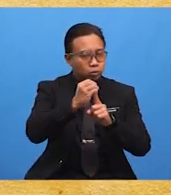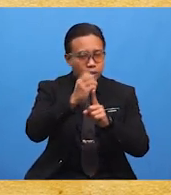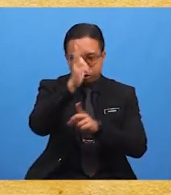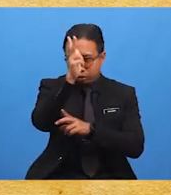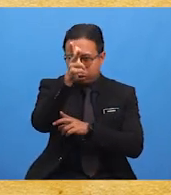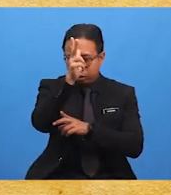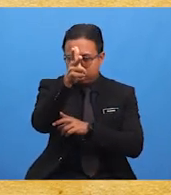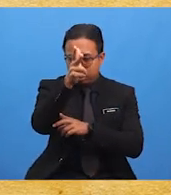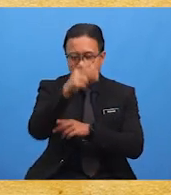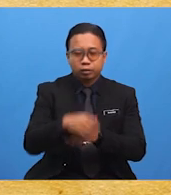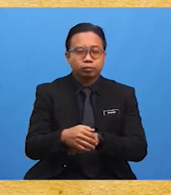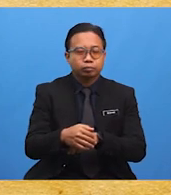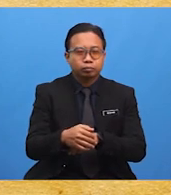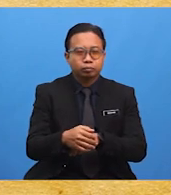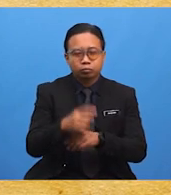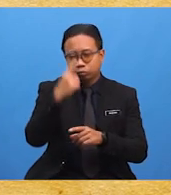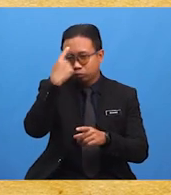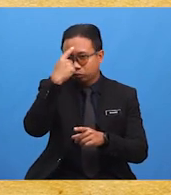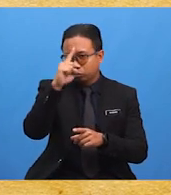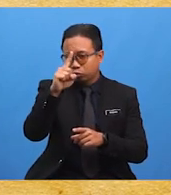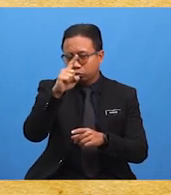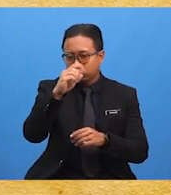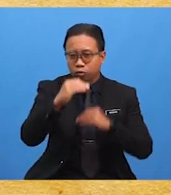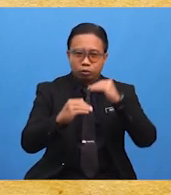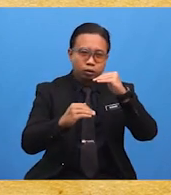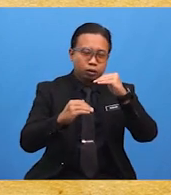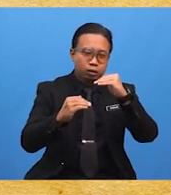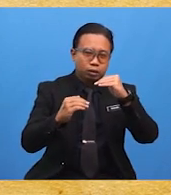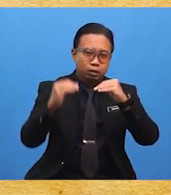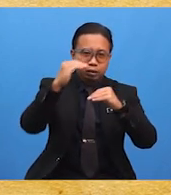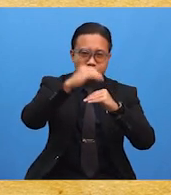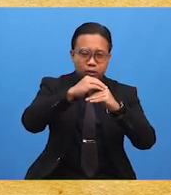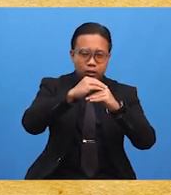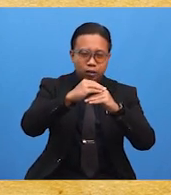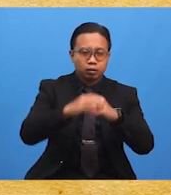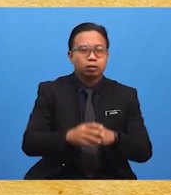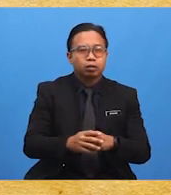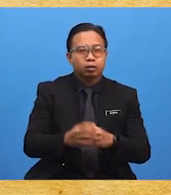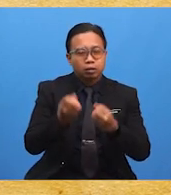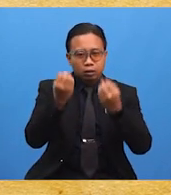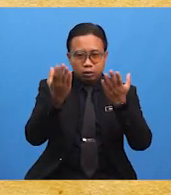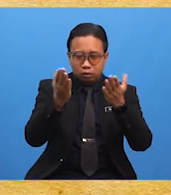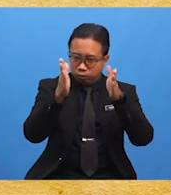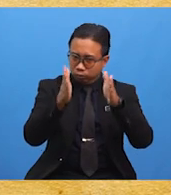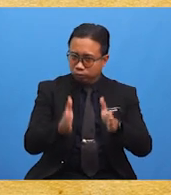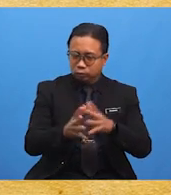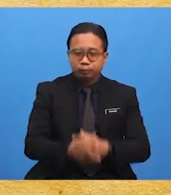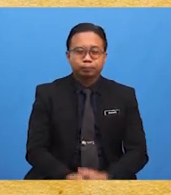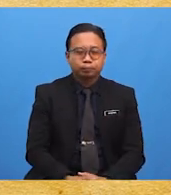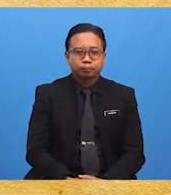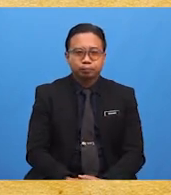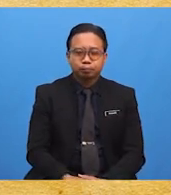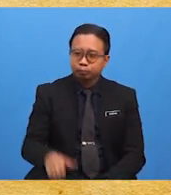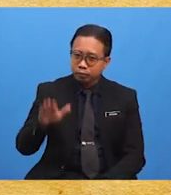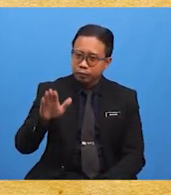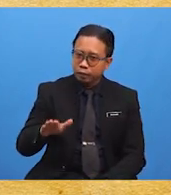sebenarnya adalah untuk meninggikan taraf hidup kebanyakan orang iaitu anak